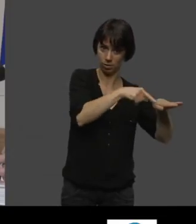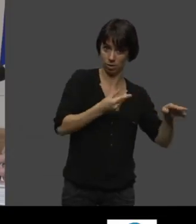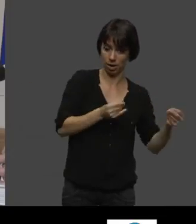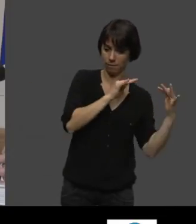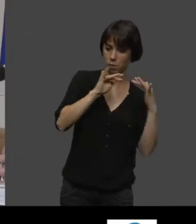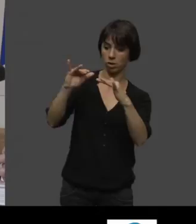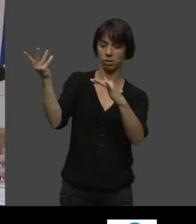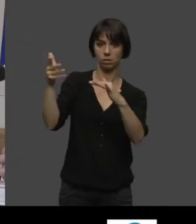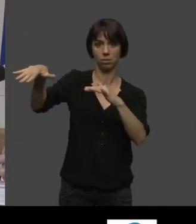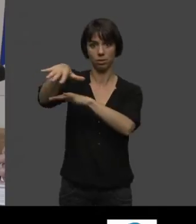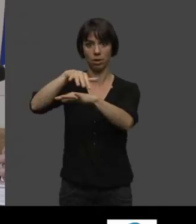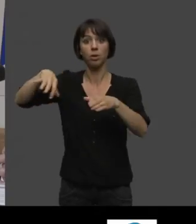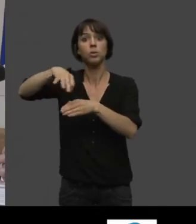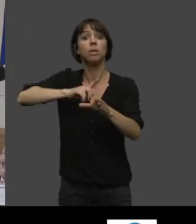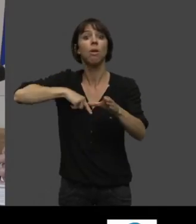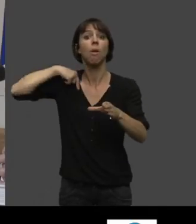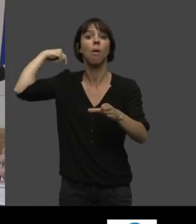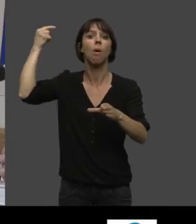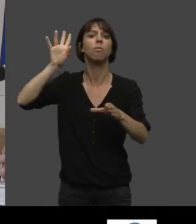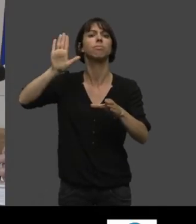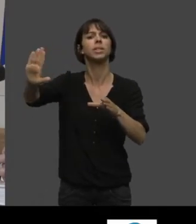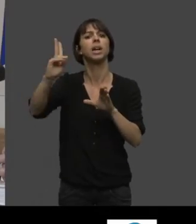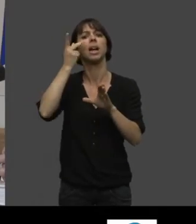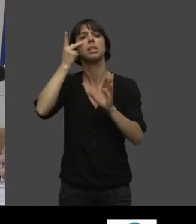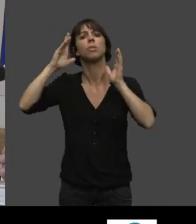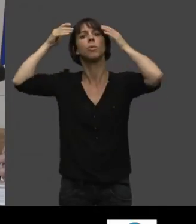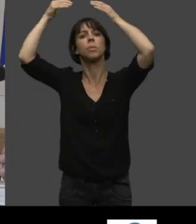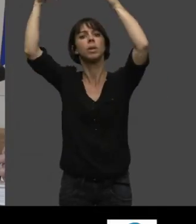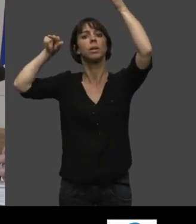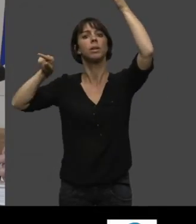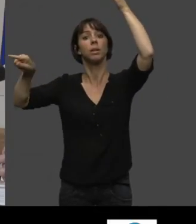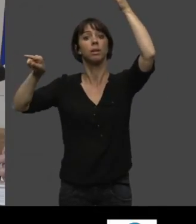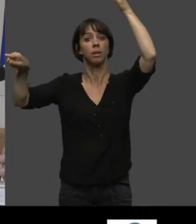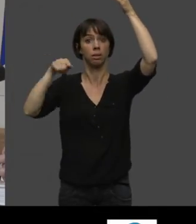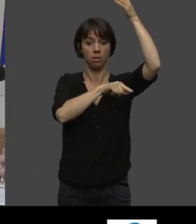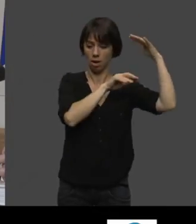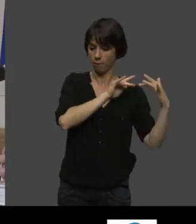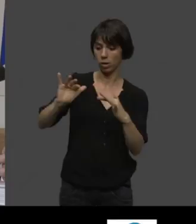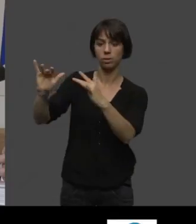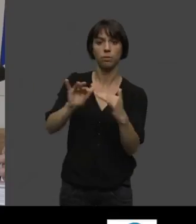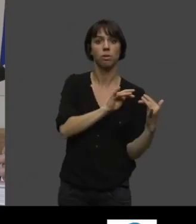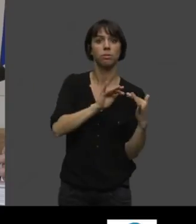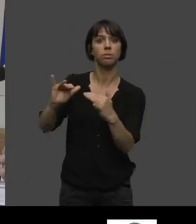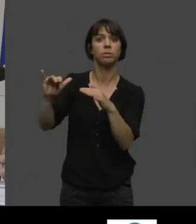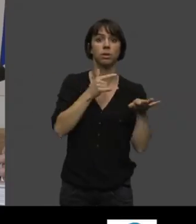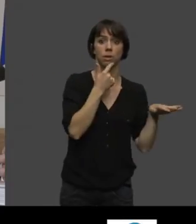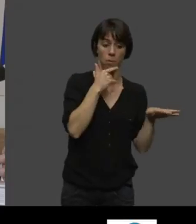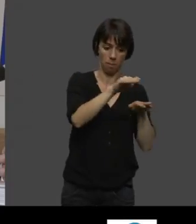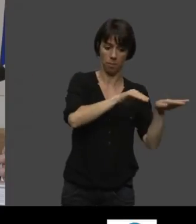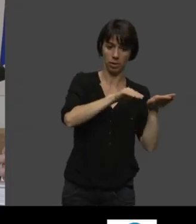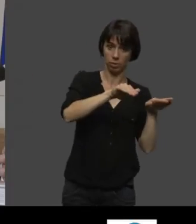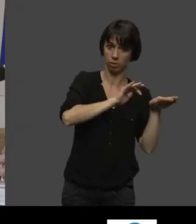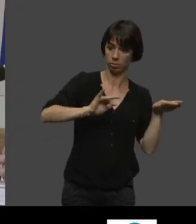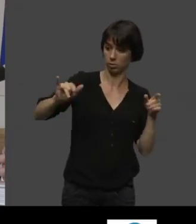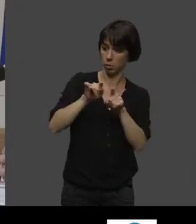On reprend beaucoup, maintenant, de techniques qui nous permettent d'alléger, mais alléger dans le sens où on rend